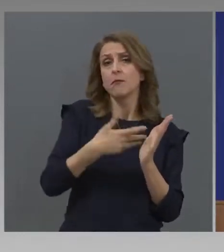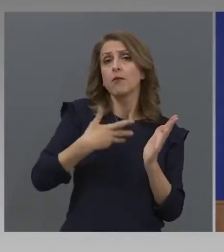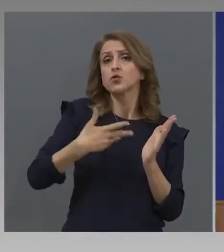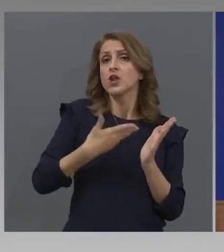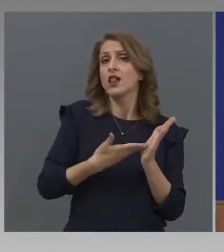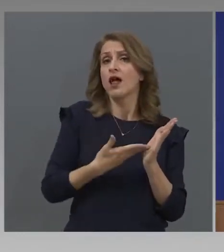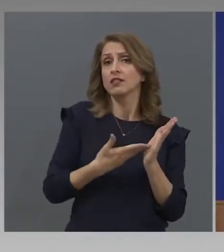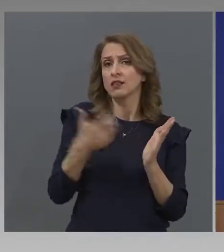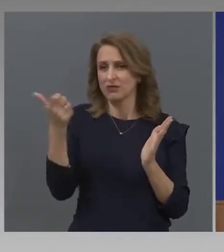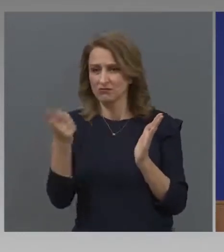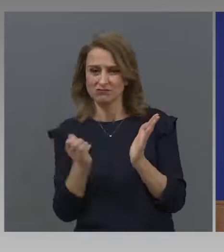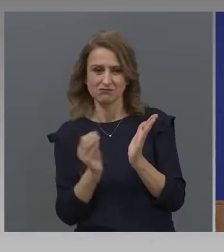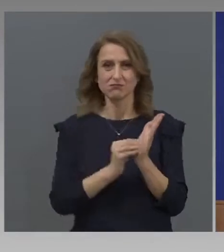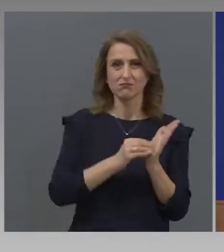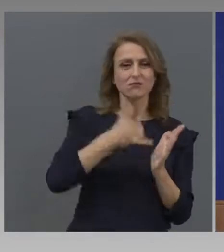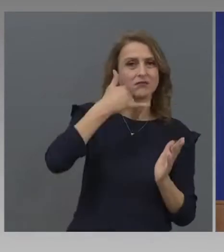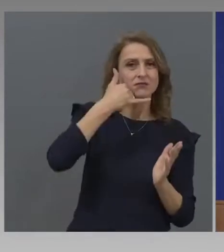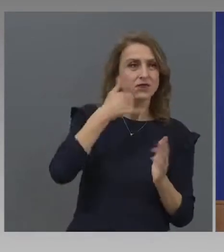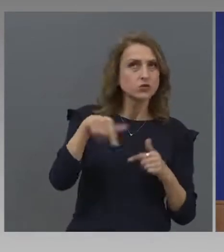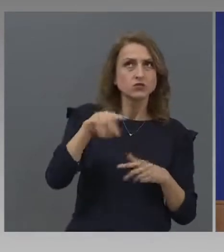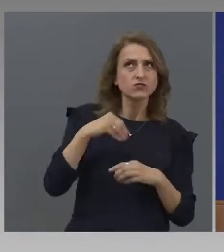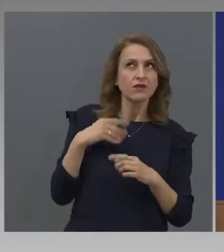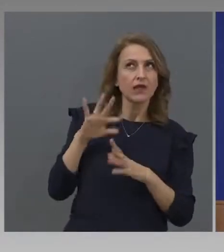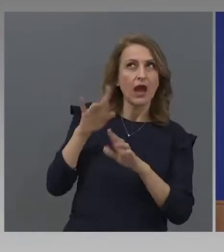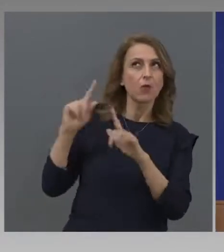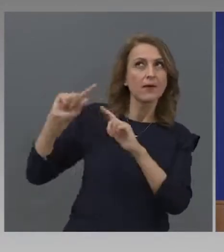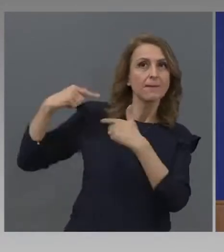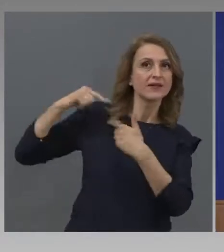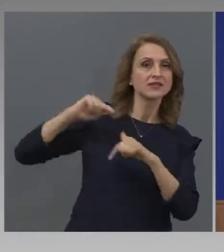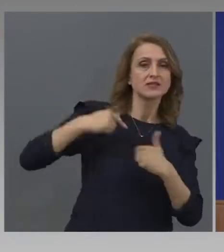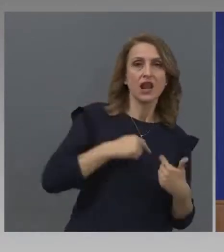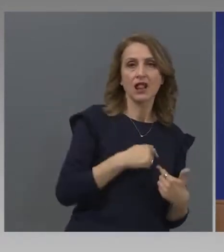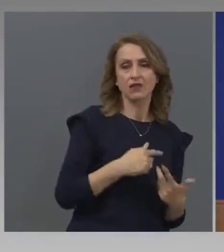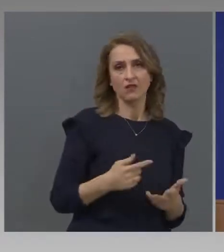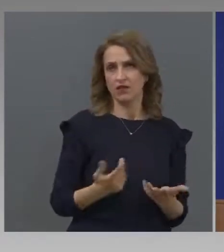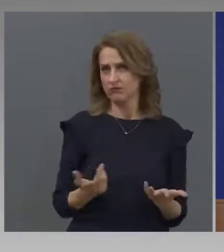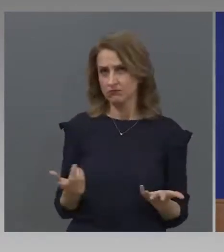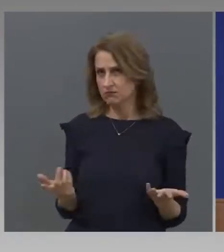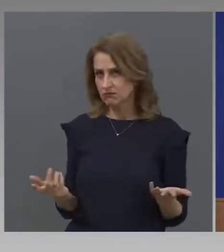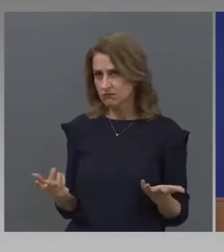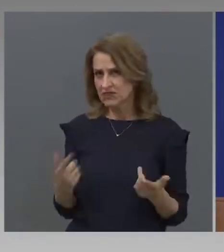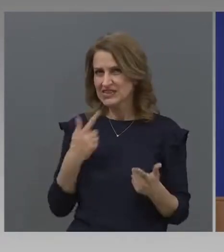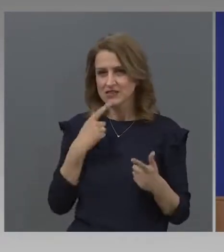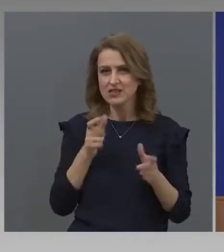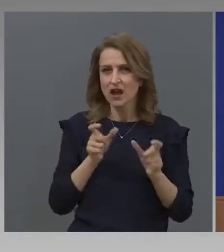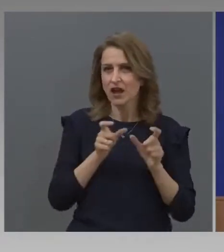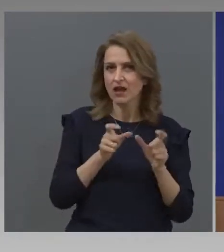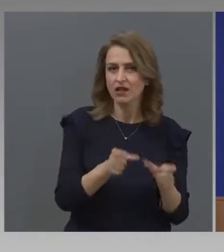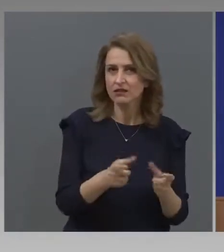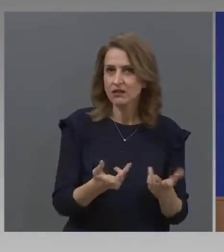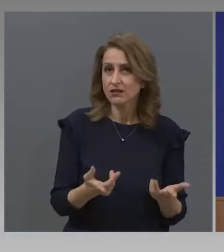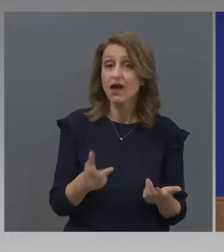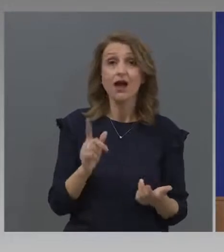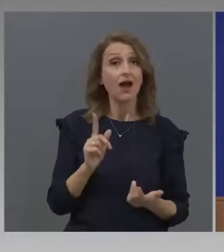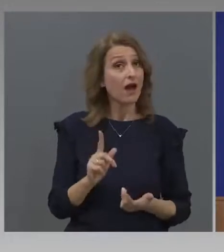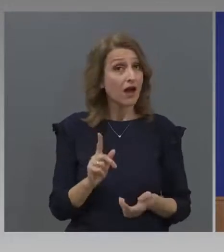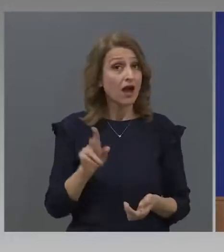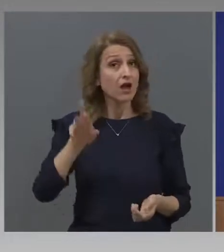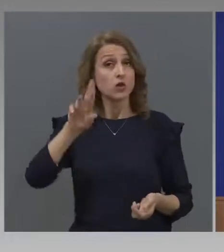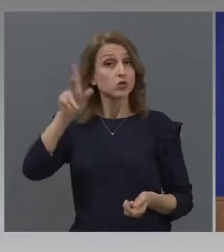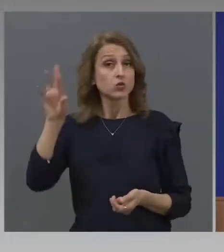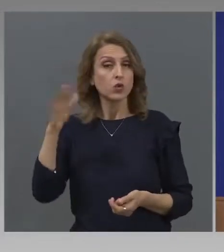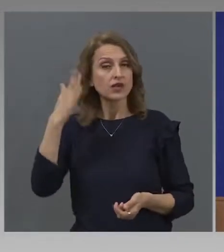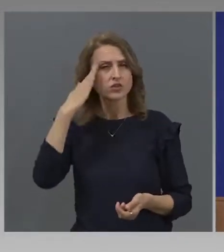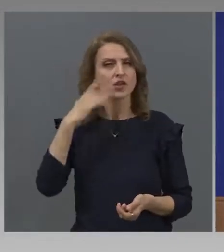Да сте чули някой да се чувства следен, да казал следат ме с това приложение за карантинът, който в други държави, като